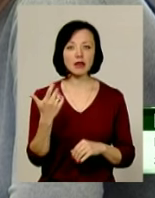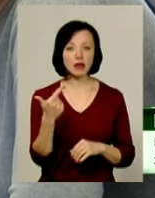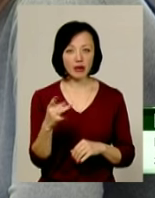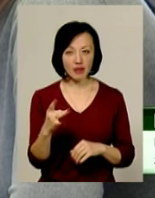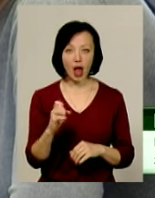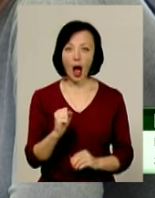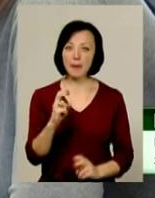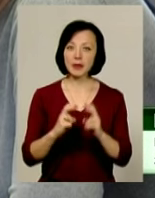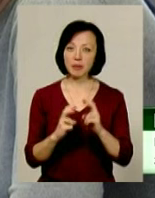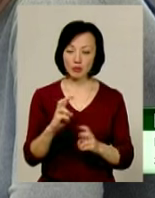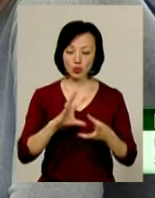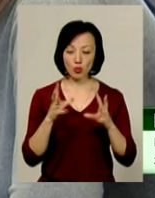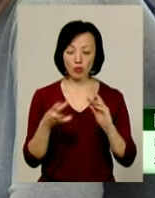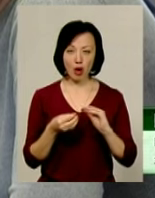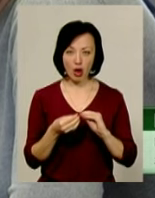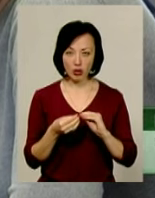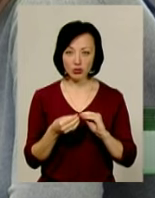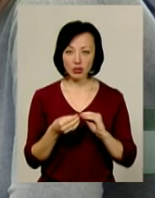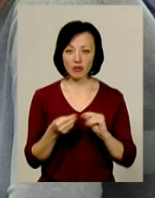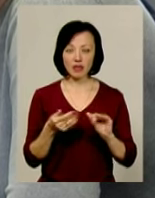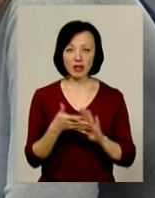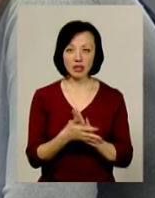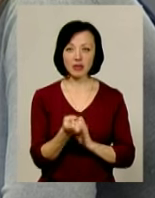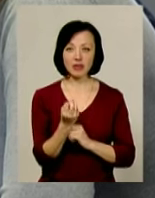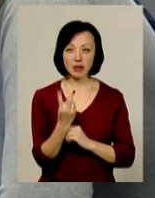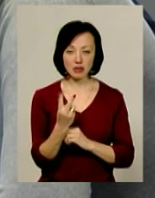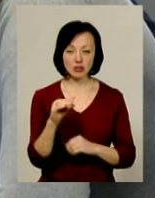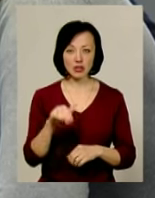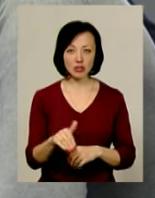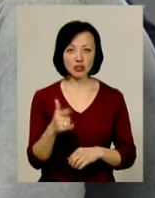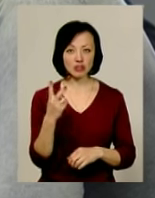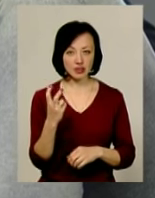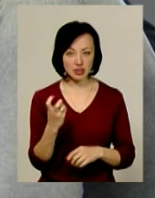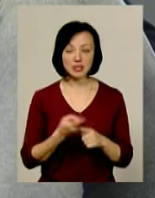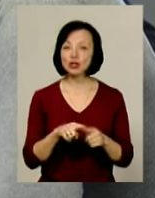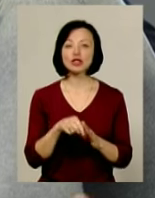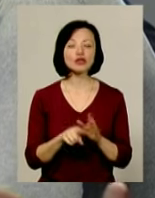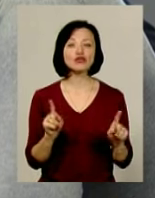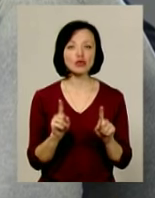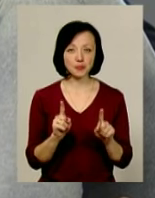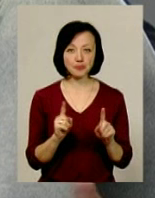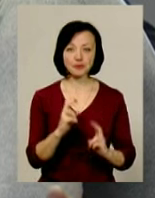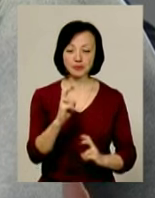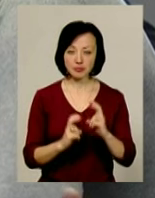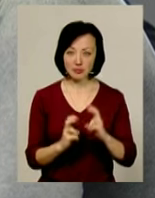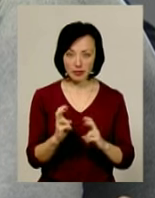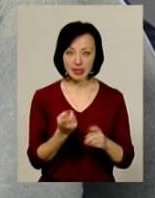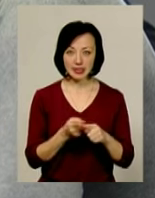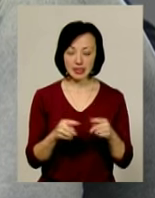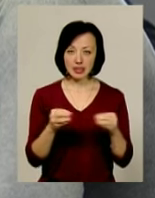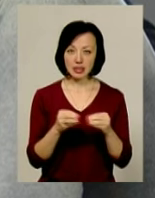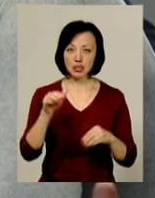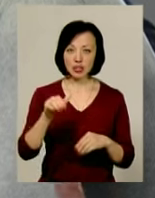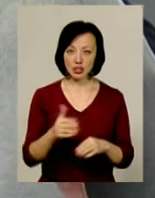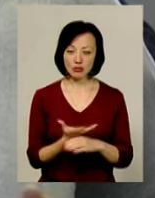А підприємство сумарно витратить 12 тисяч 200 гривень. Що це значить? Значить, підприємство із цих 10